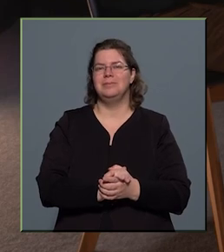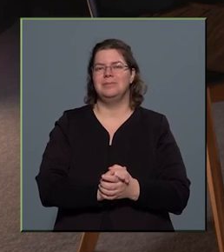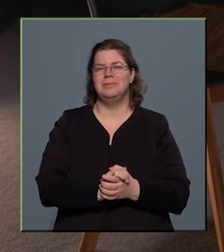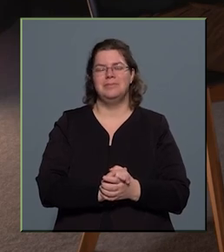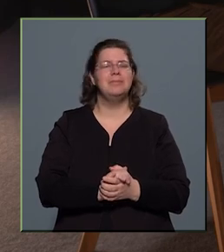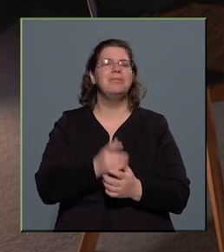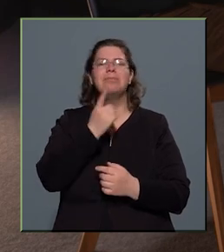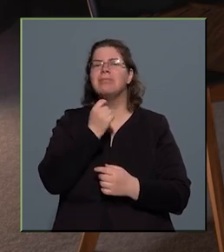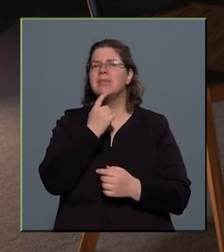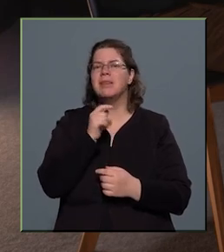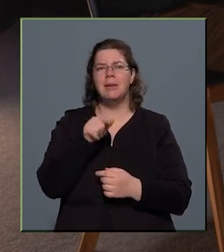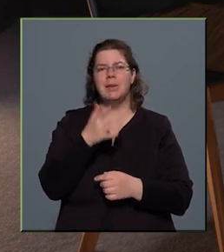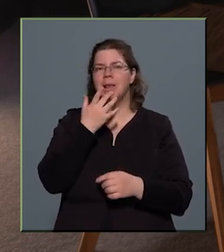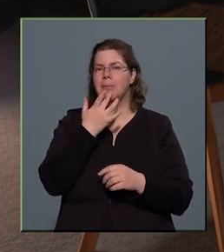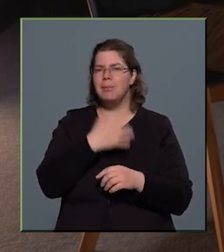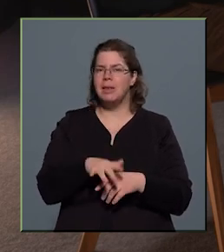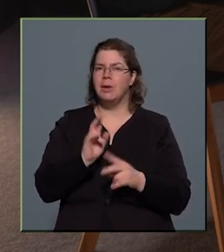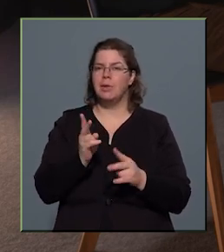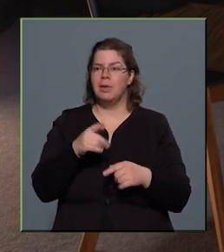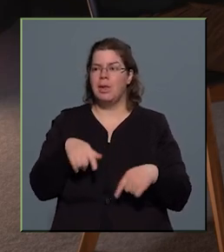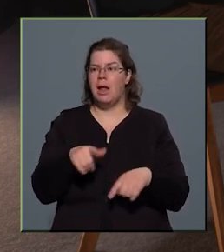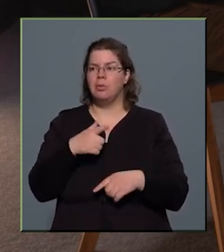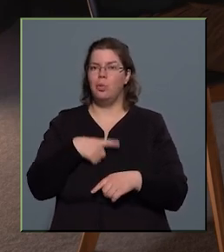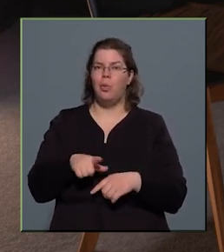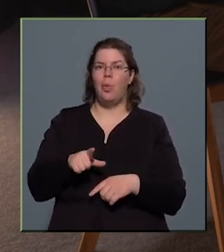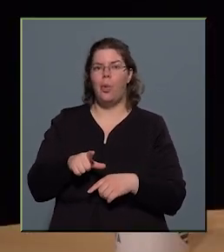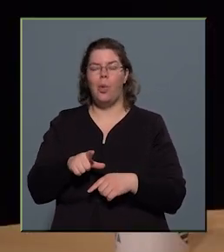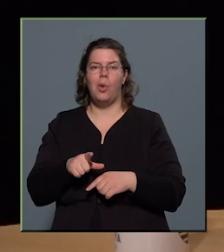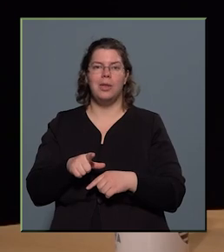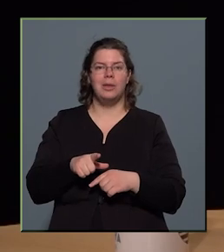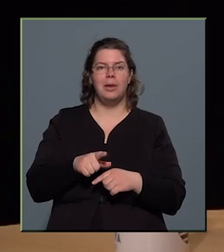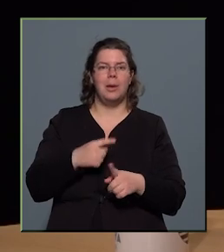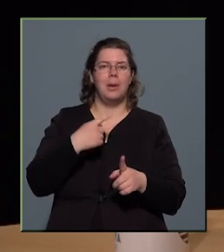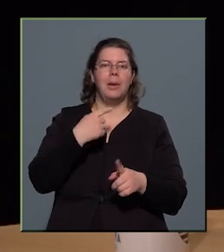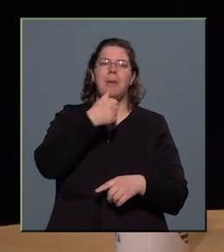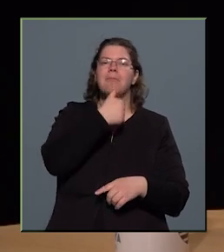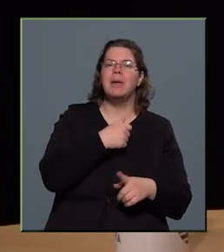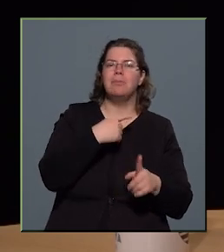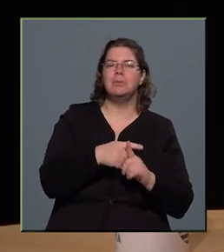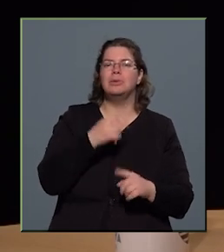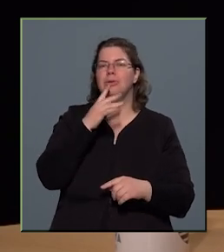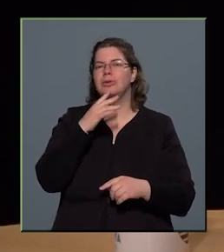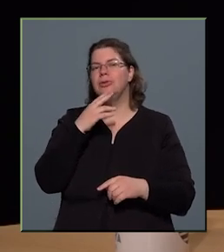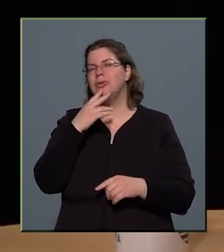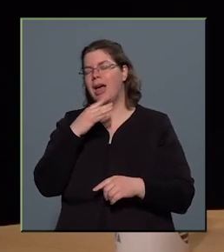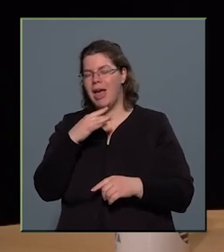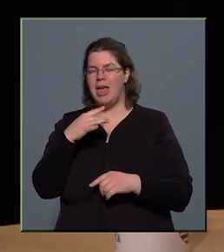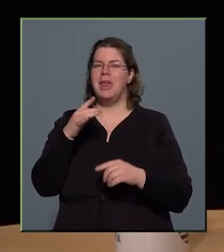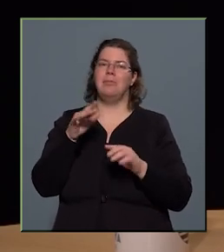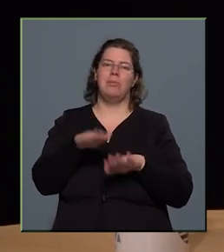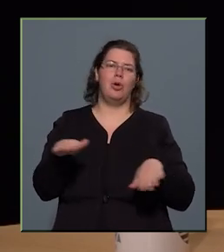Nem tetszik nekem például az, hogy ott nálunk volt egy kis P pluszer parkoló, és azt megszüntették.